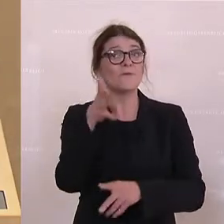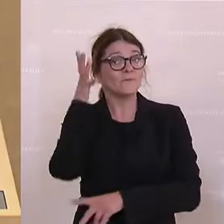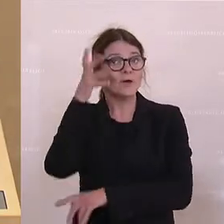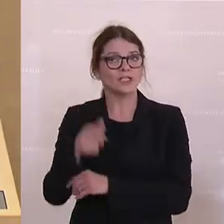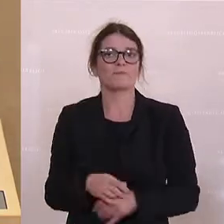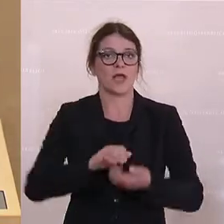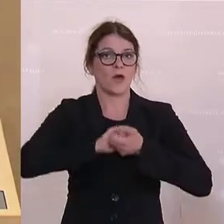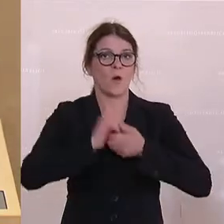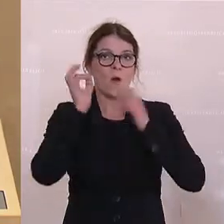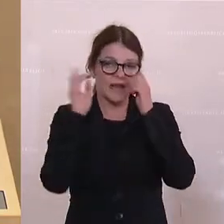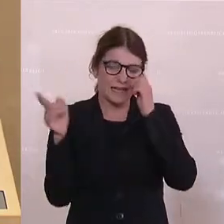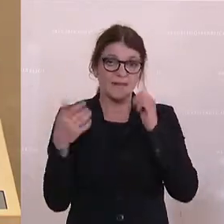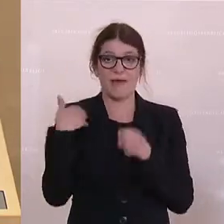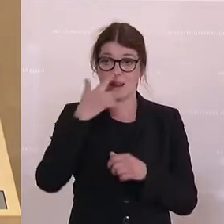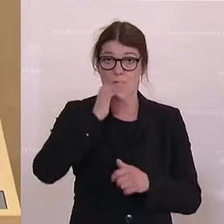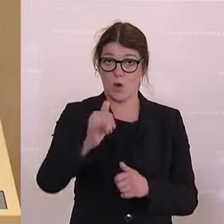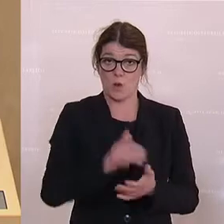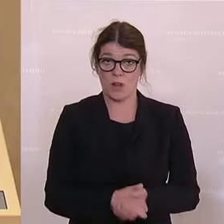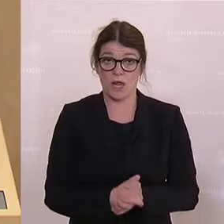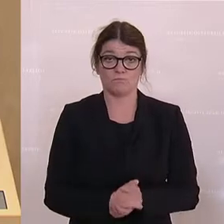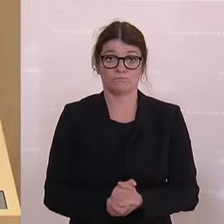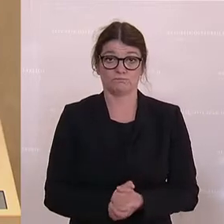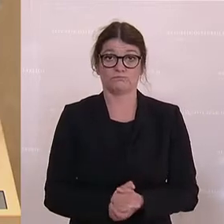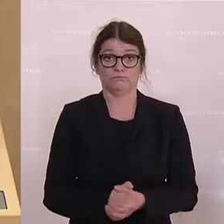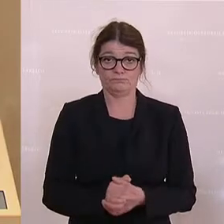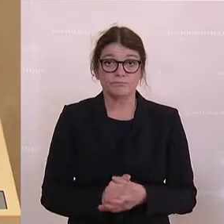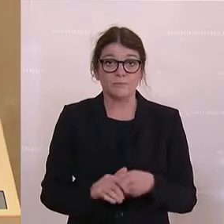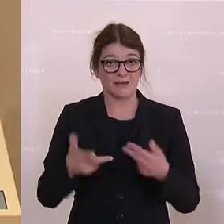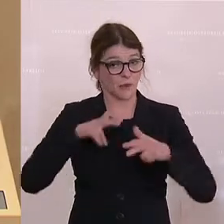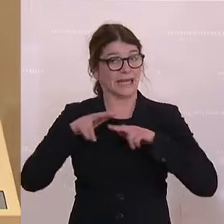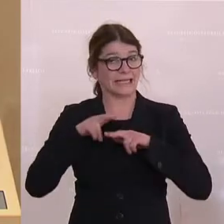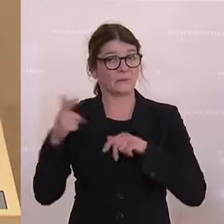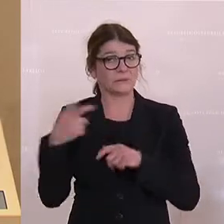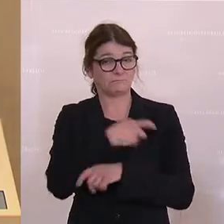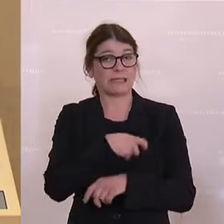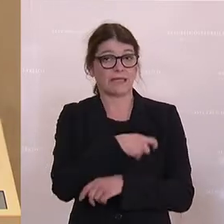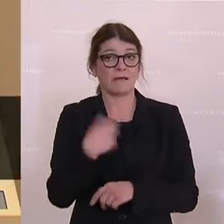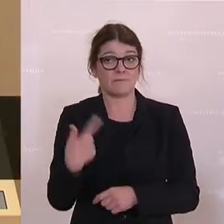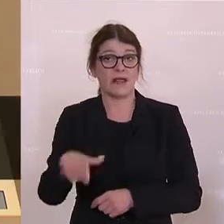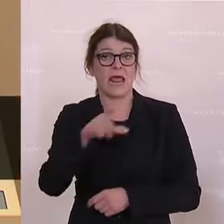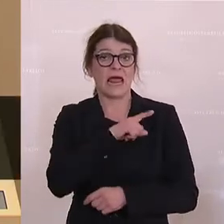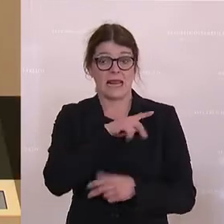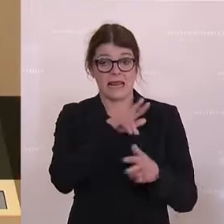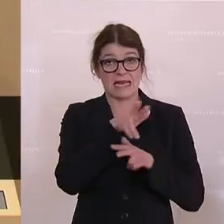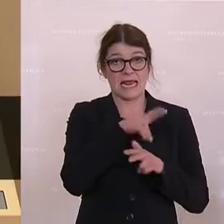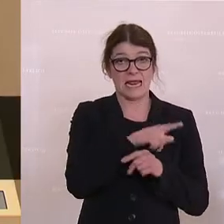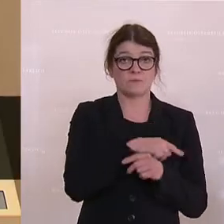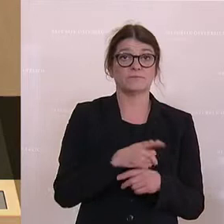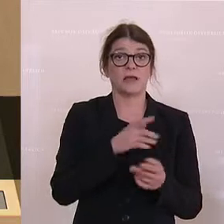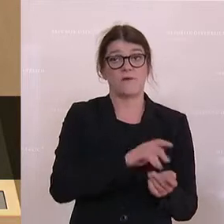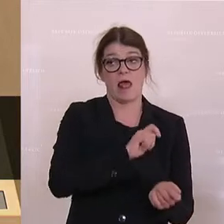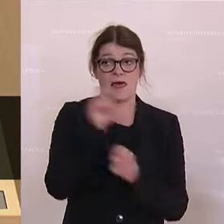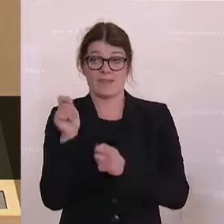die Kolleginnen haben im Juni die Regierungsparteien an die eigene Regierung einen